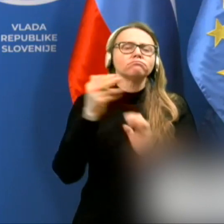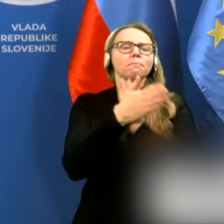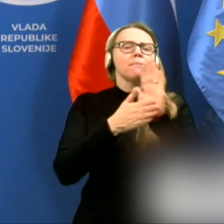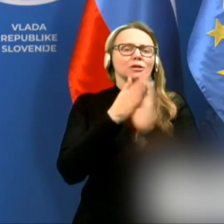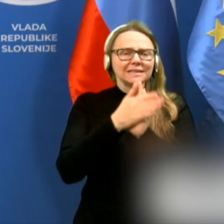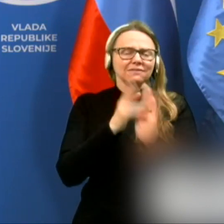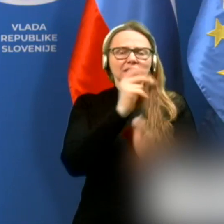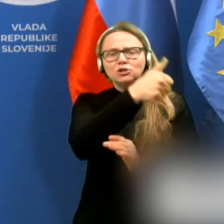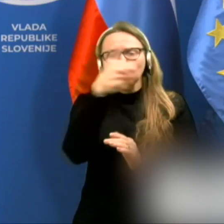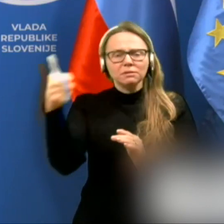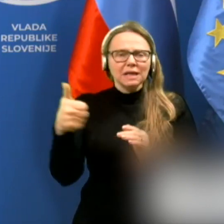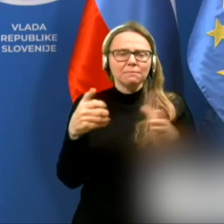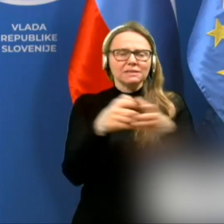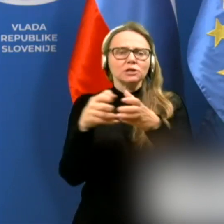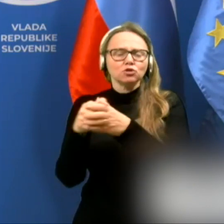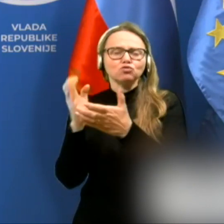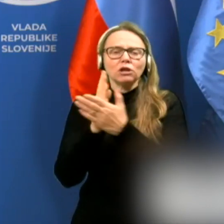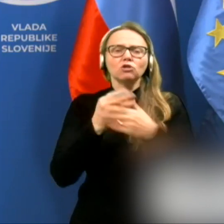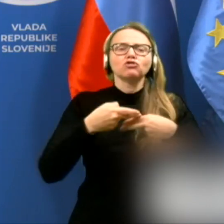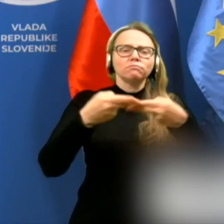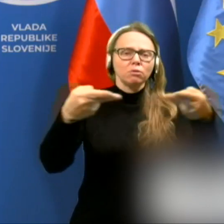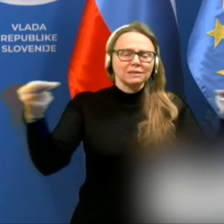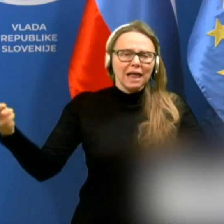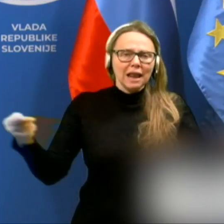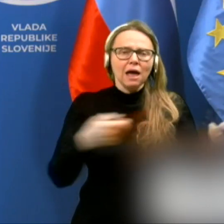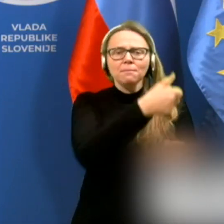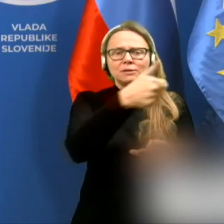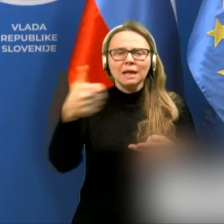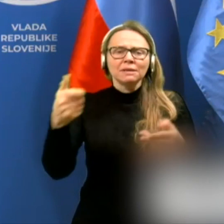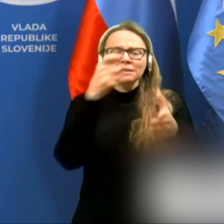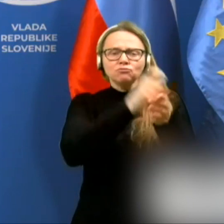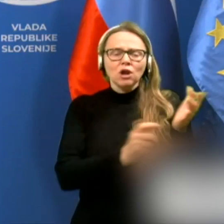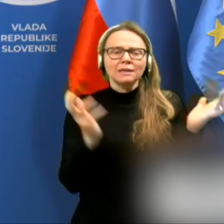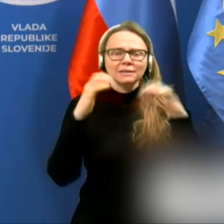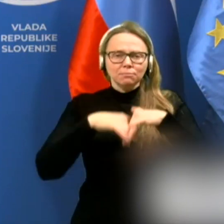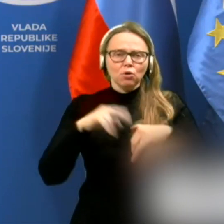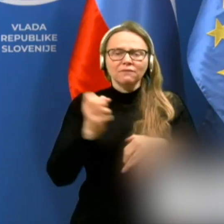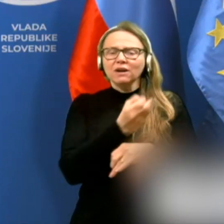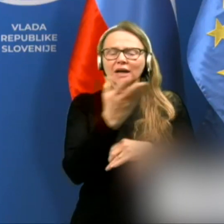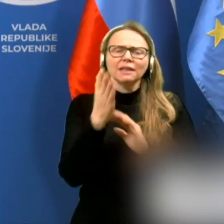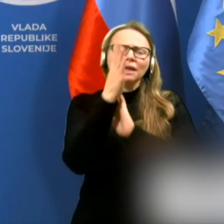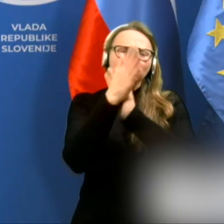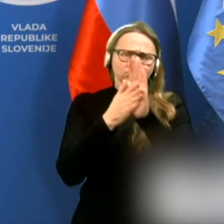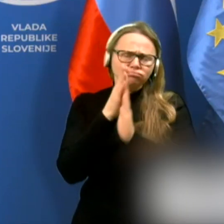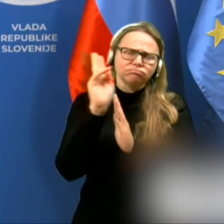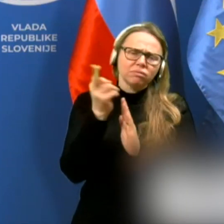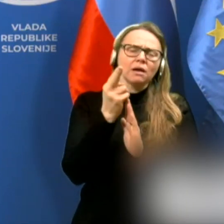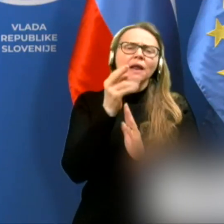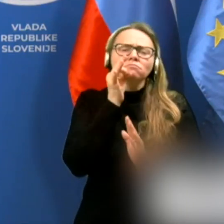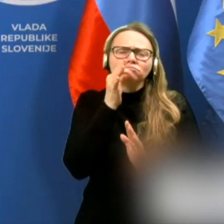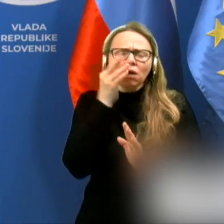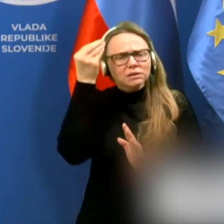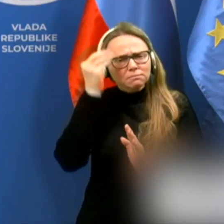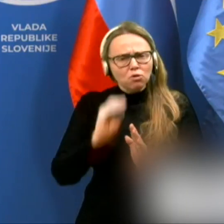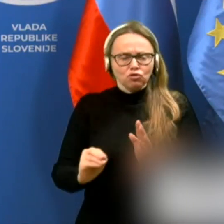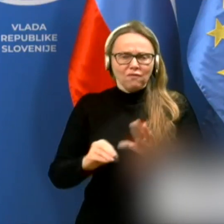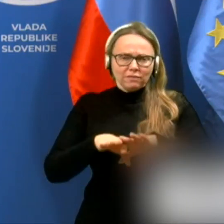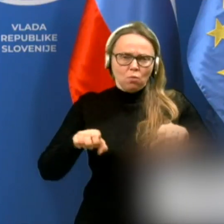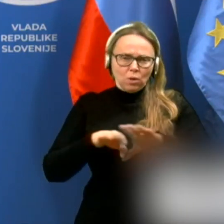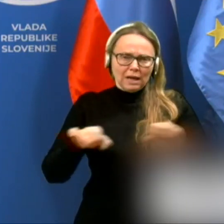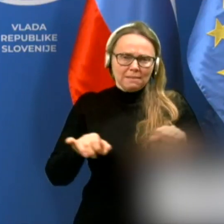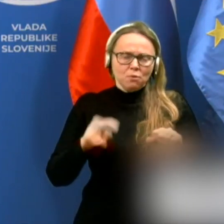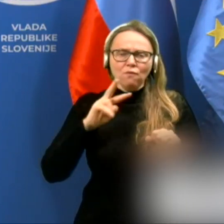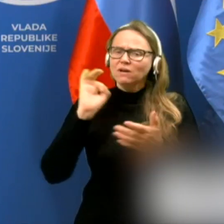združenja že poslala posameznim članicam zbornic, v katerih apelirajo na dosledno spoštovanje ukrepov